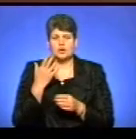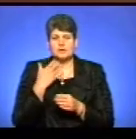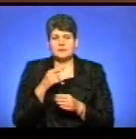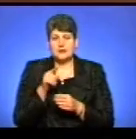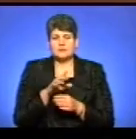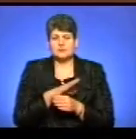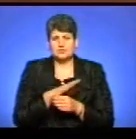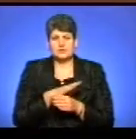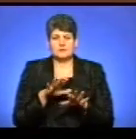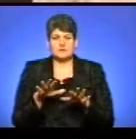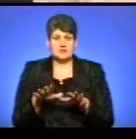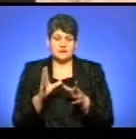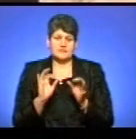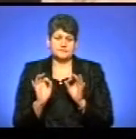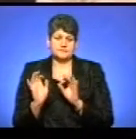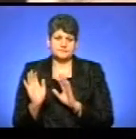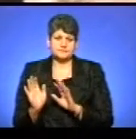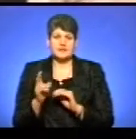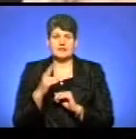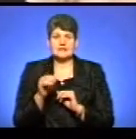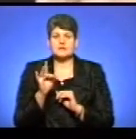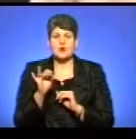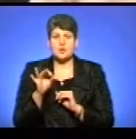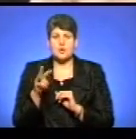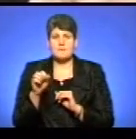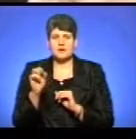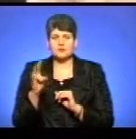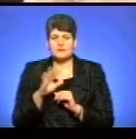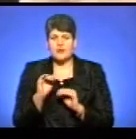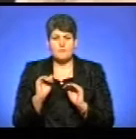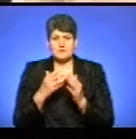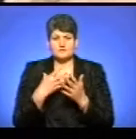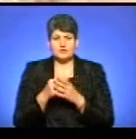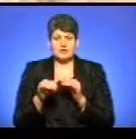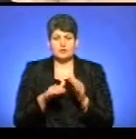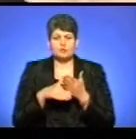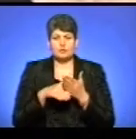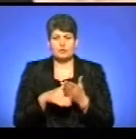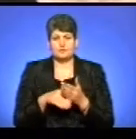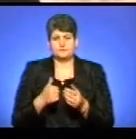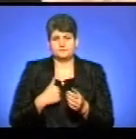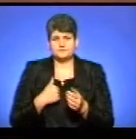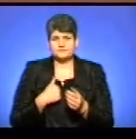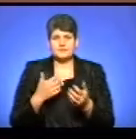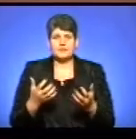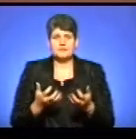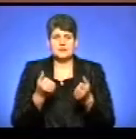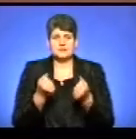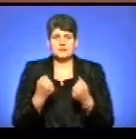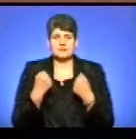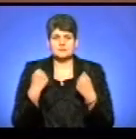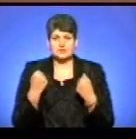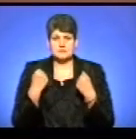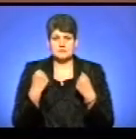там знаходилися на позиції, але все нормально. Денис Романовський не обмежує свою діяльність допомогою збройним силам. Підтримує спортсменів з